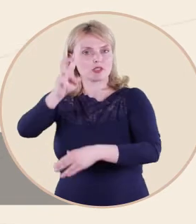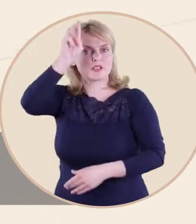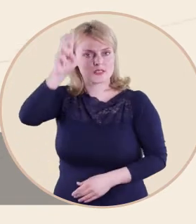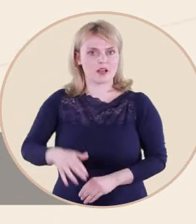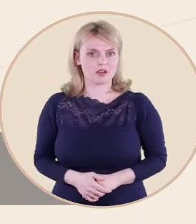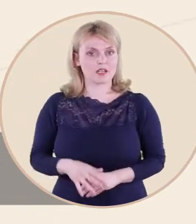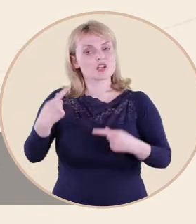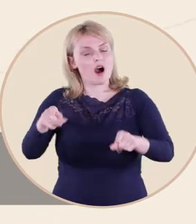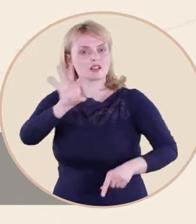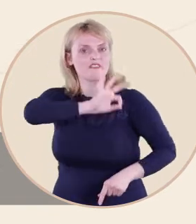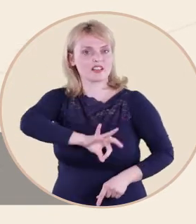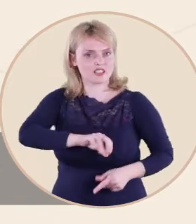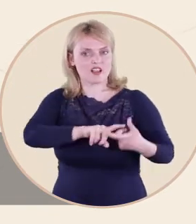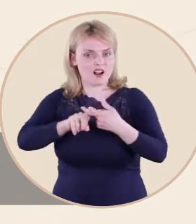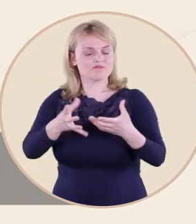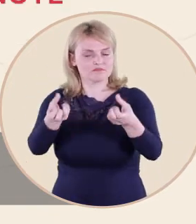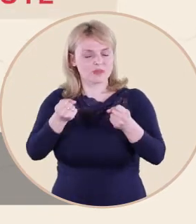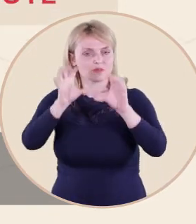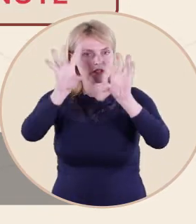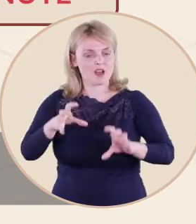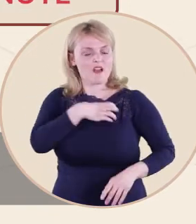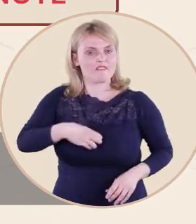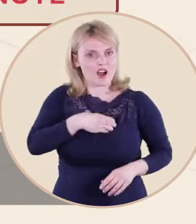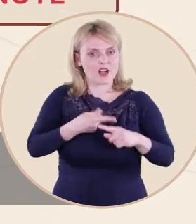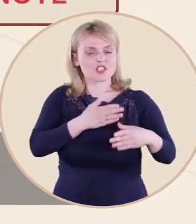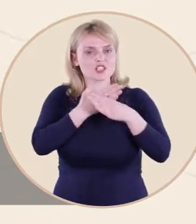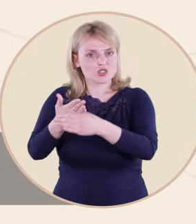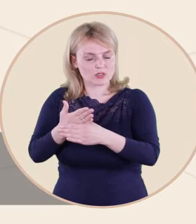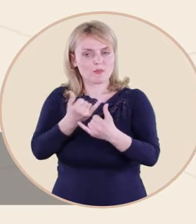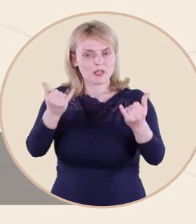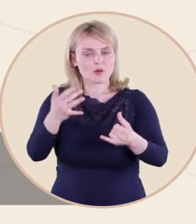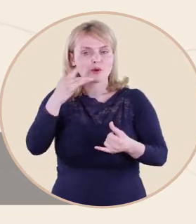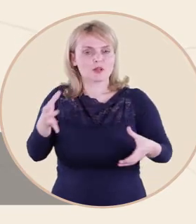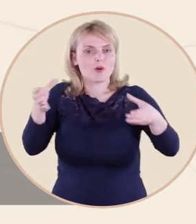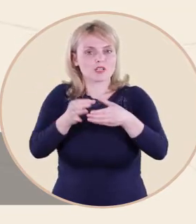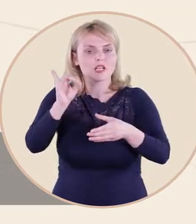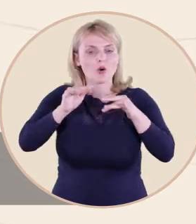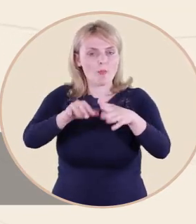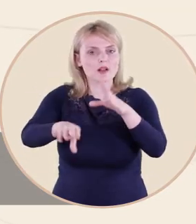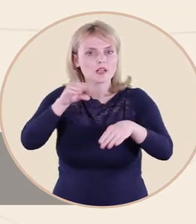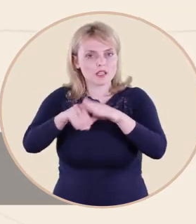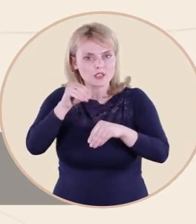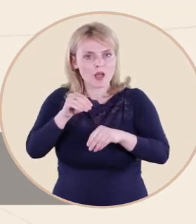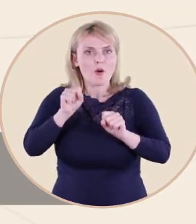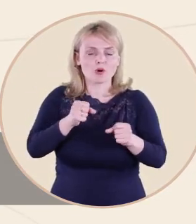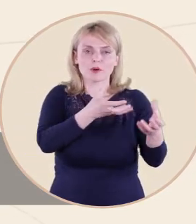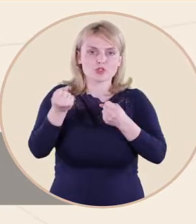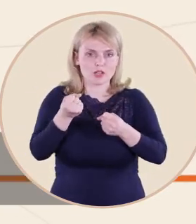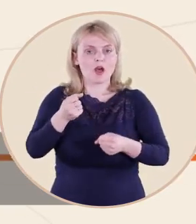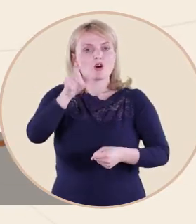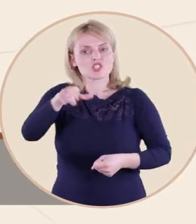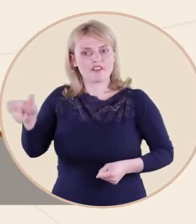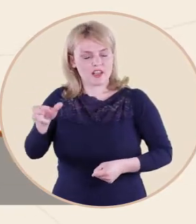donațiile, subvențiile de la bugetul de stat și alte venituri legal obținute. Important, donațiile pentru partidele politice